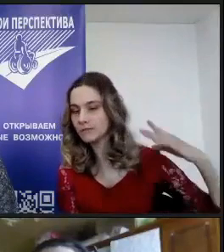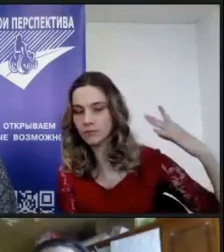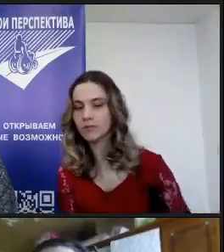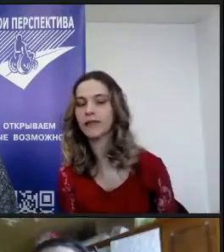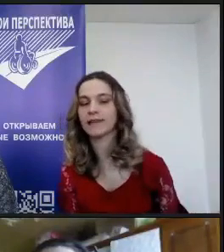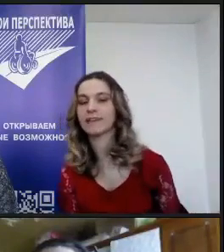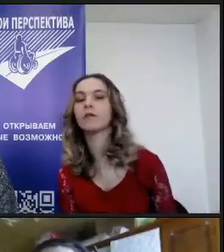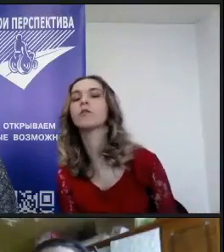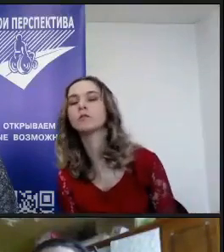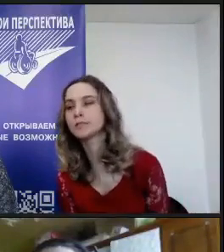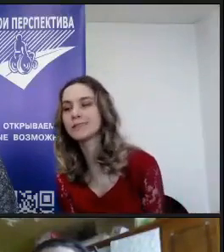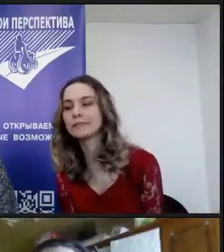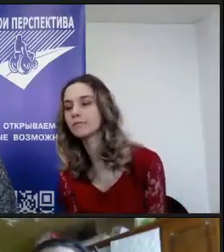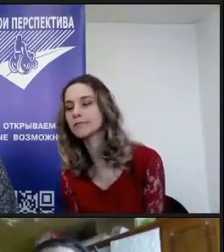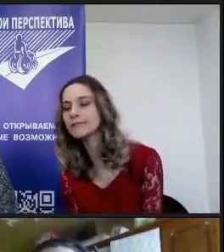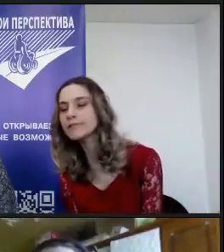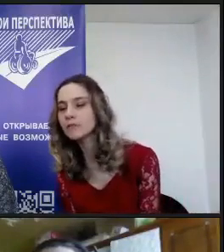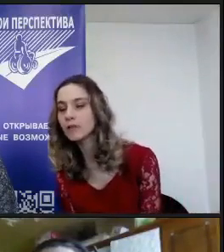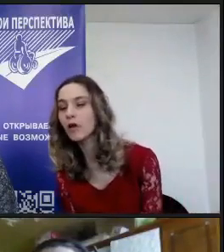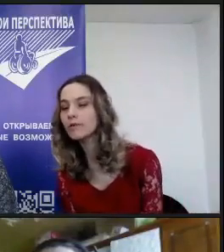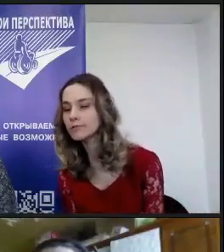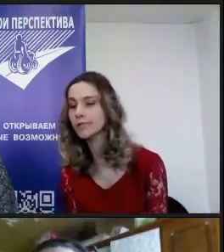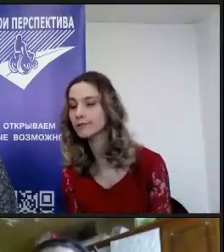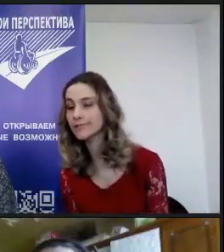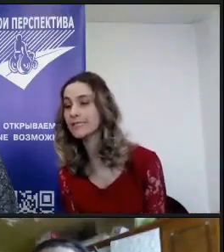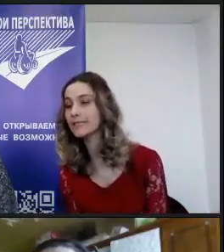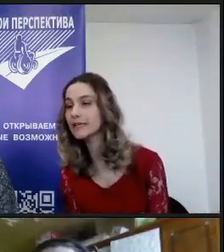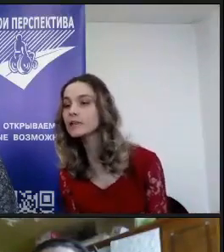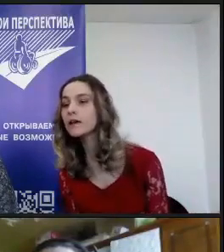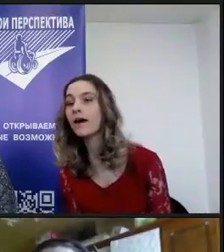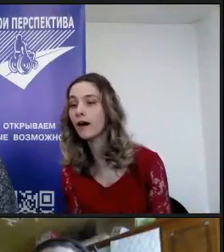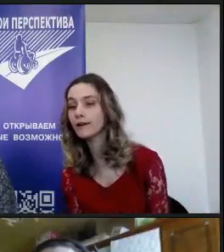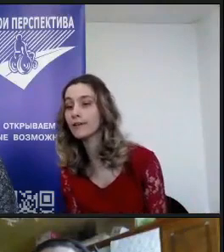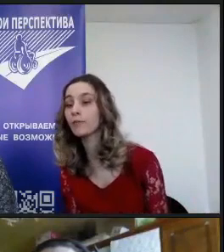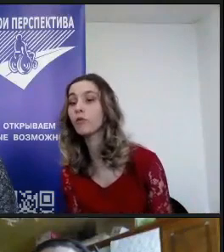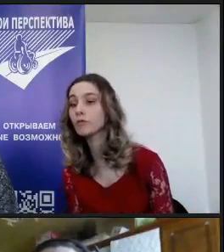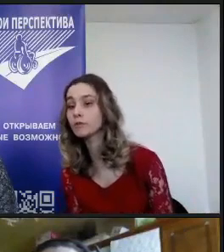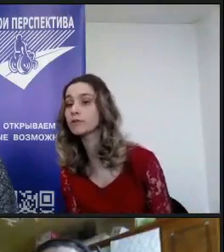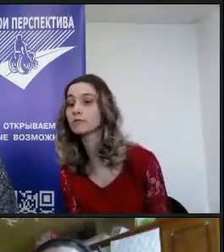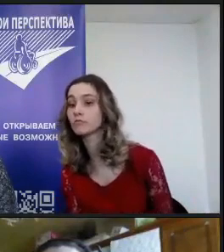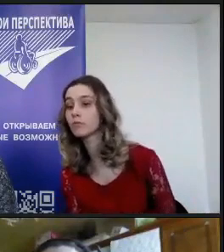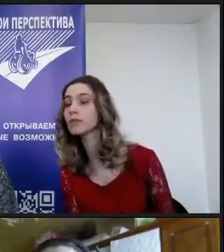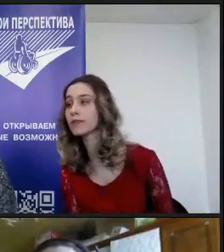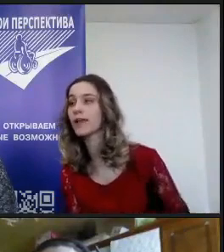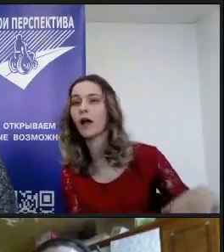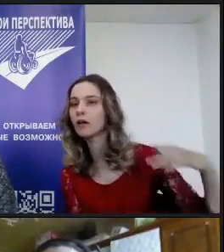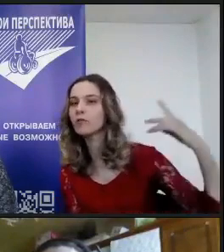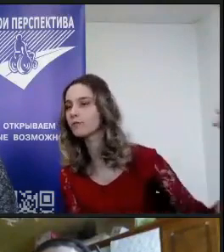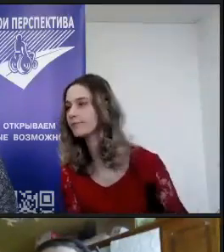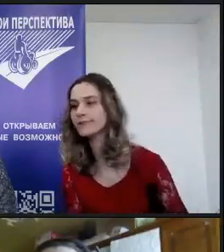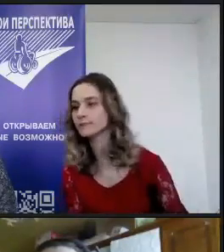точнее, воспоминаний о счастливом детстве, но в 14 лет, а я помню этот момент,